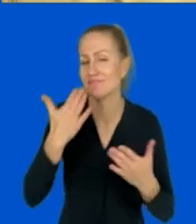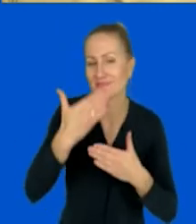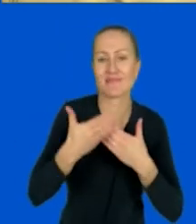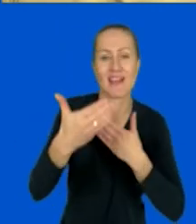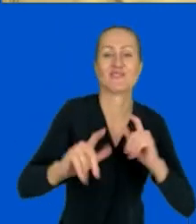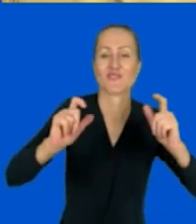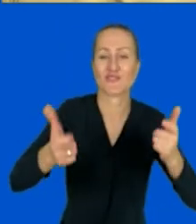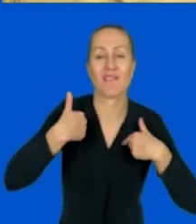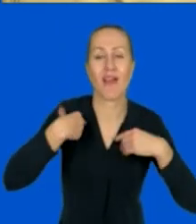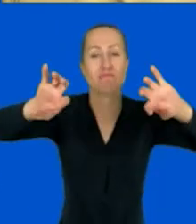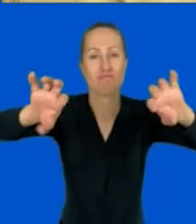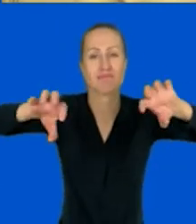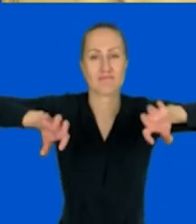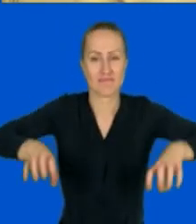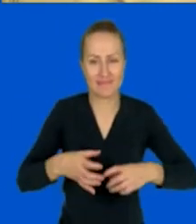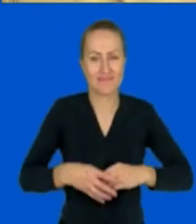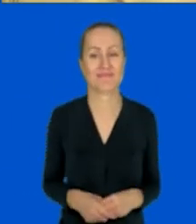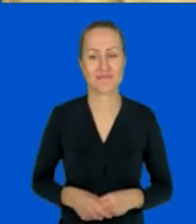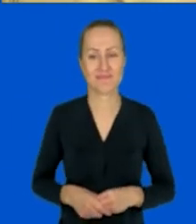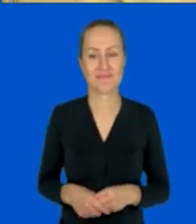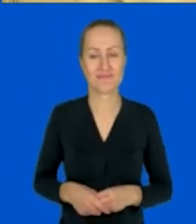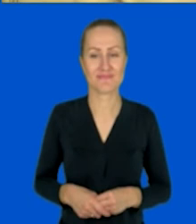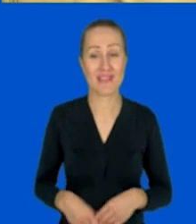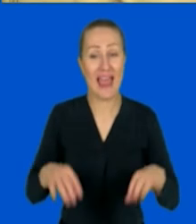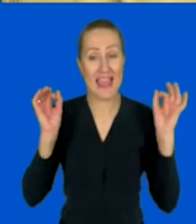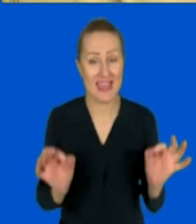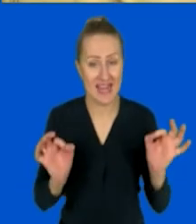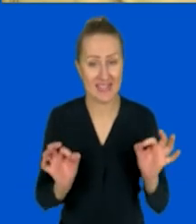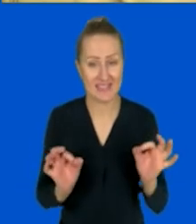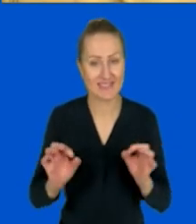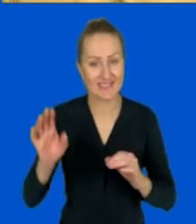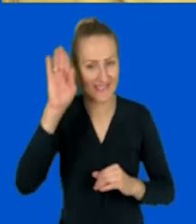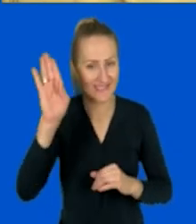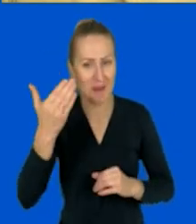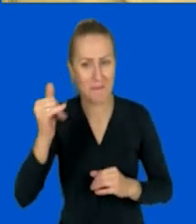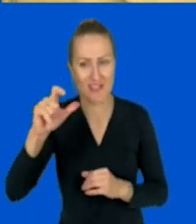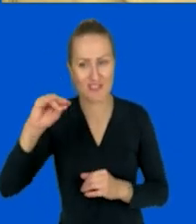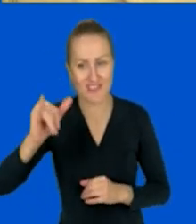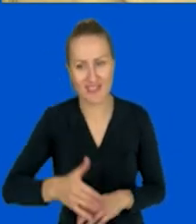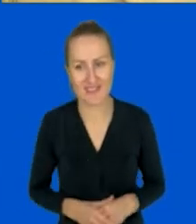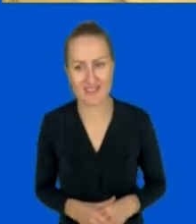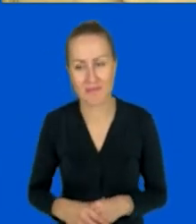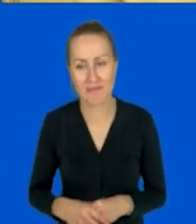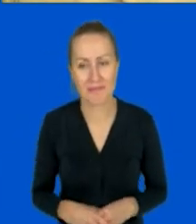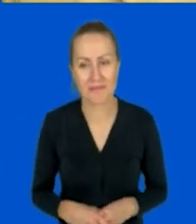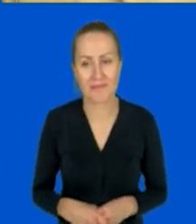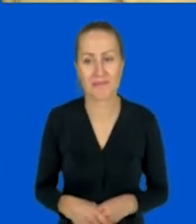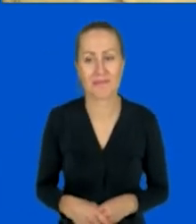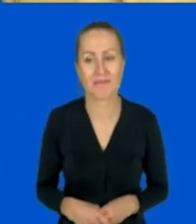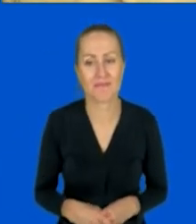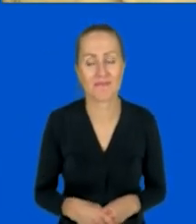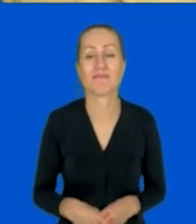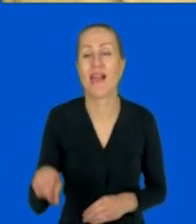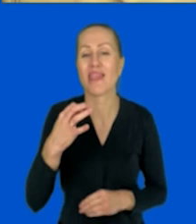Podzielę was na drużyny. W tym momencie, cześć Maciej, w tym momencie zobaczcie, na moim